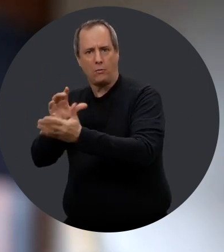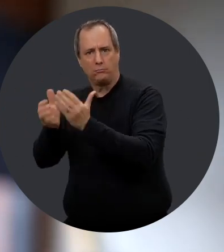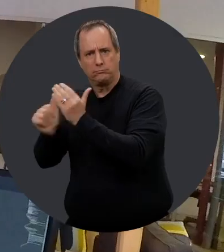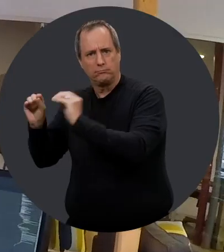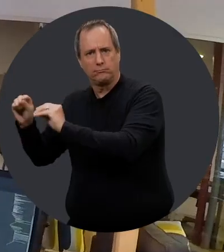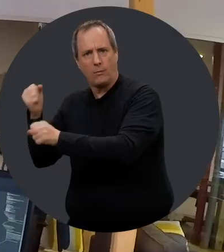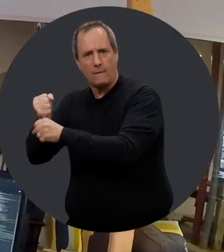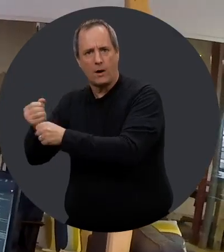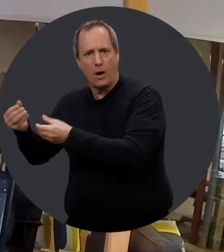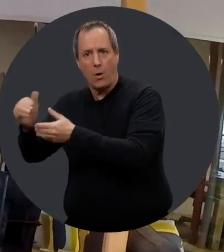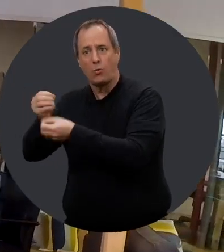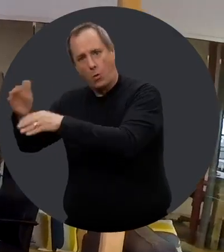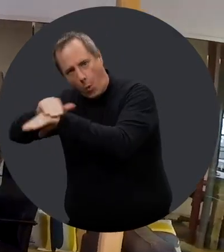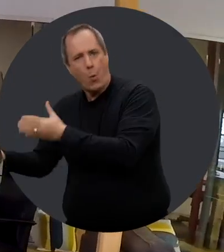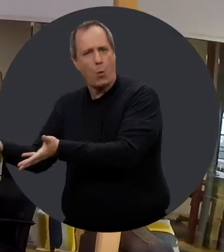heureuse.